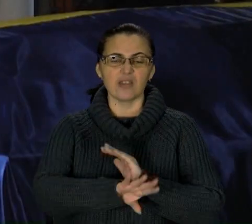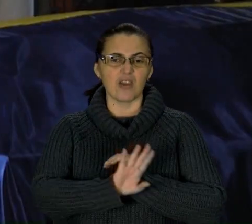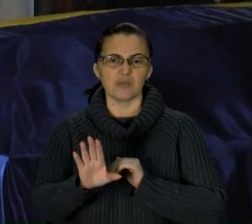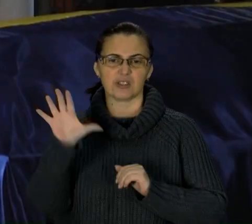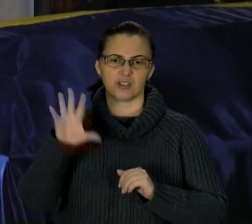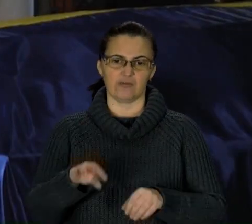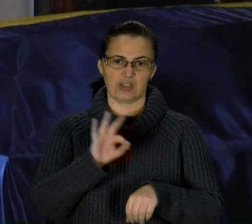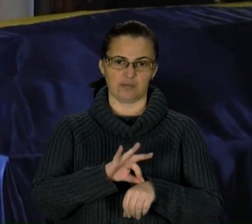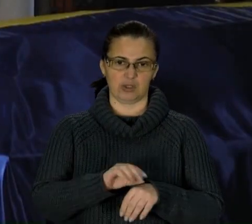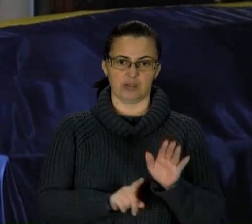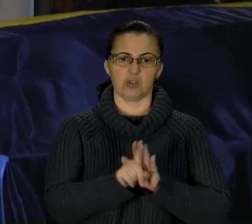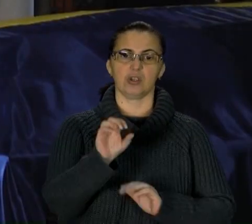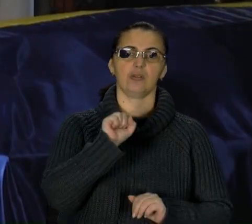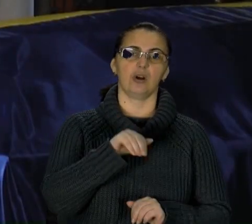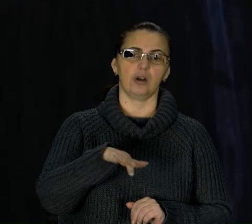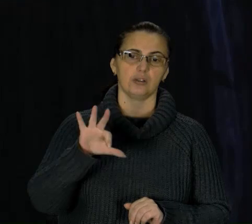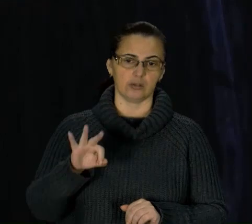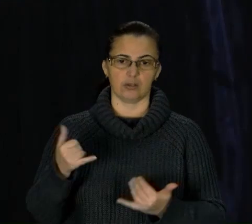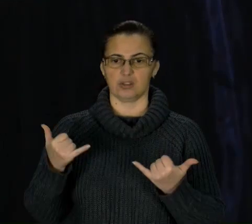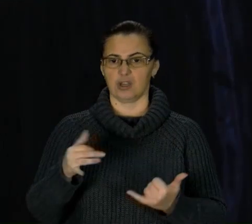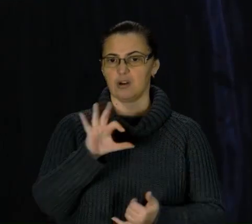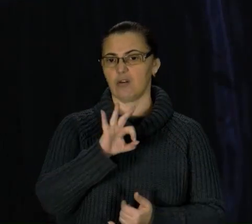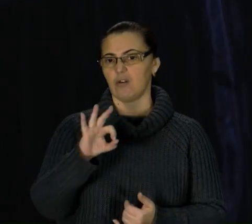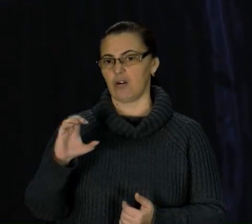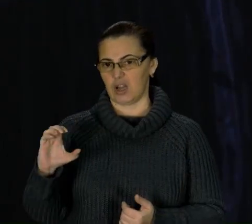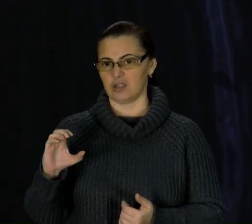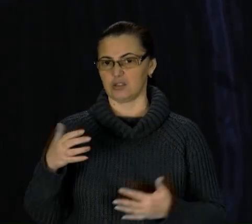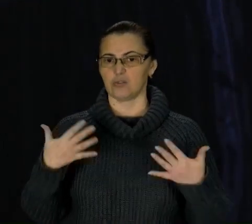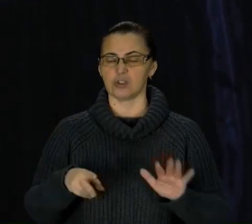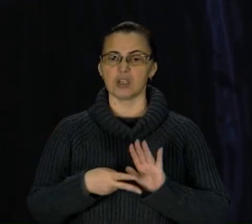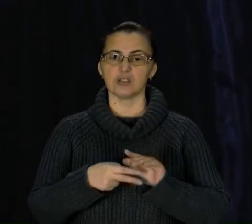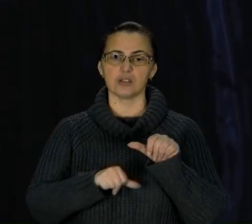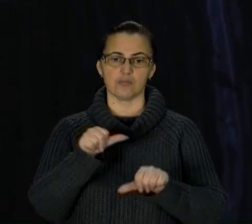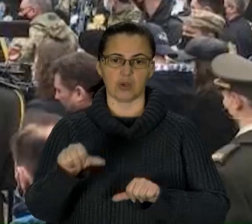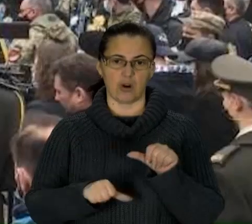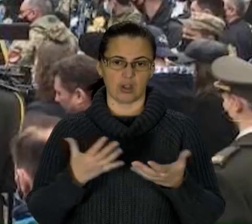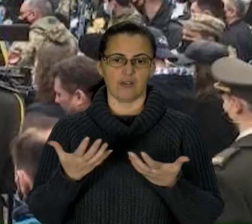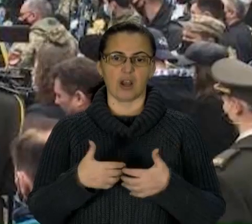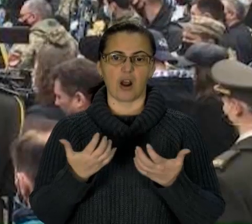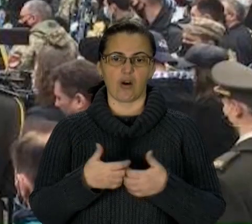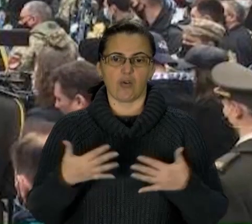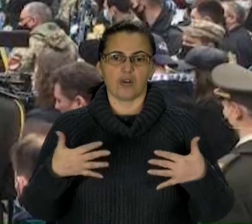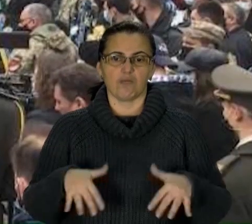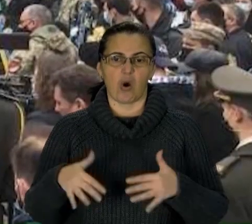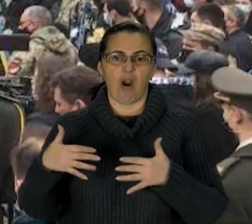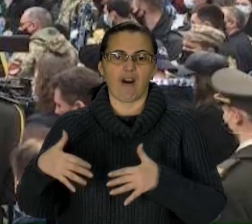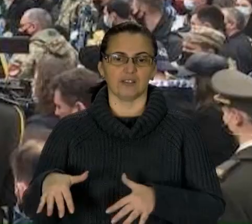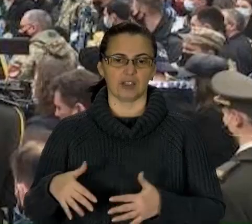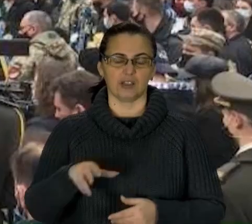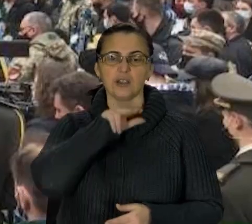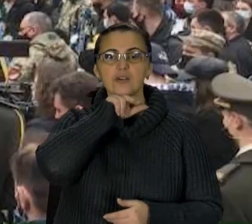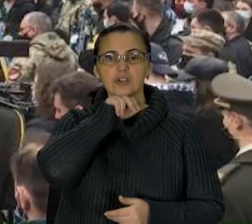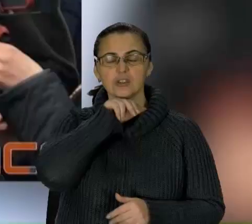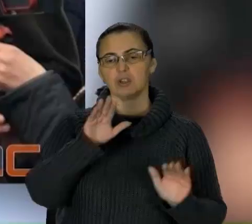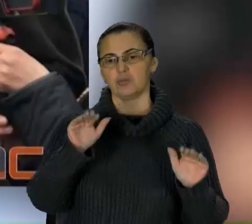біль. Спершу АТО, тепер ООС. Уже сім років ми рахуємо втрати. У Чернівцях попрощалися